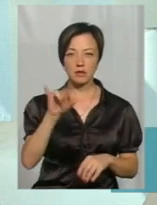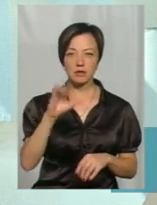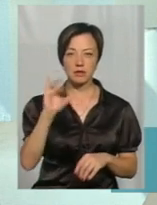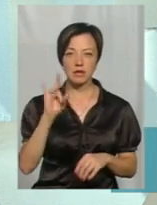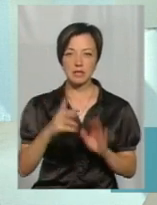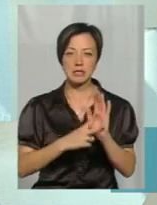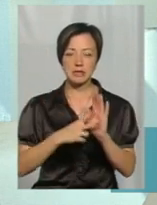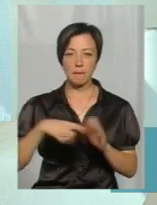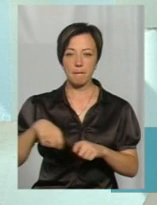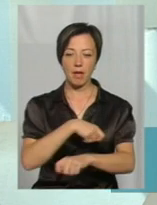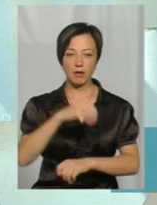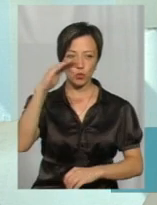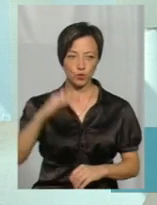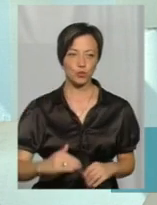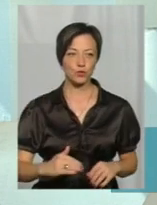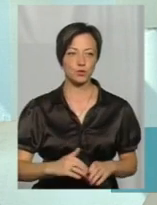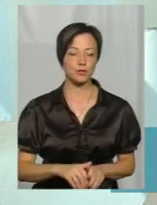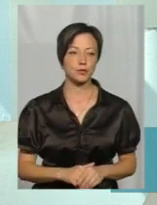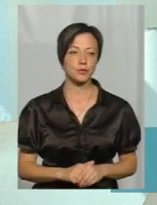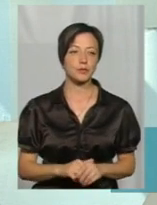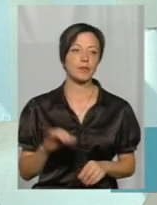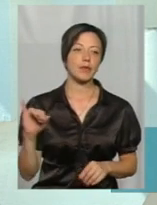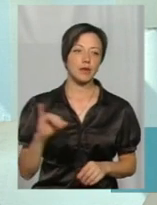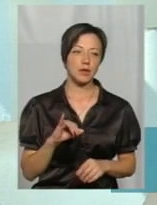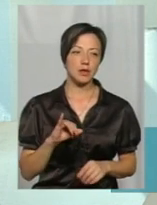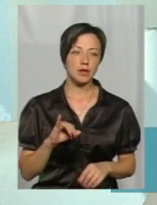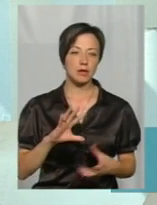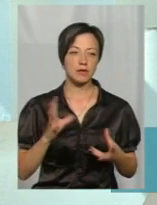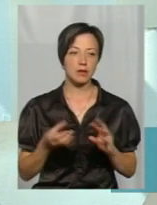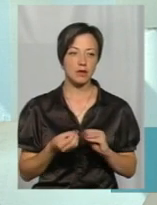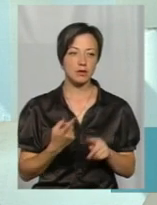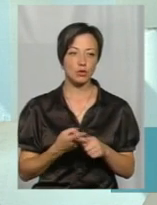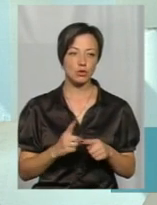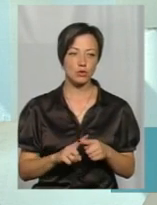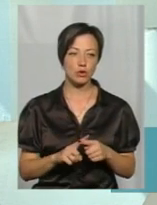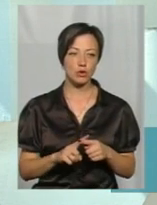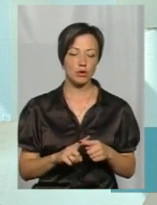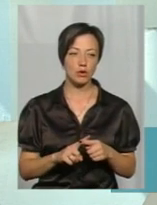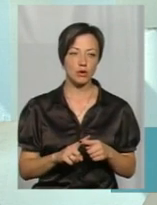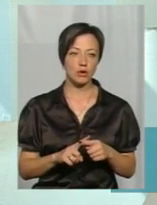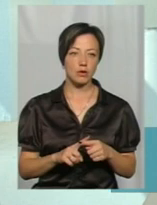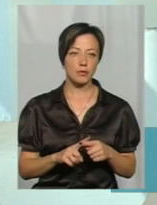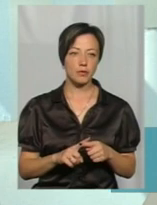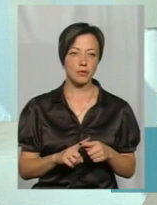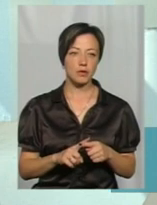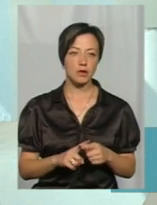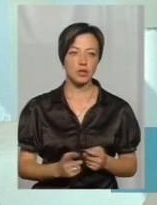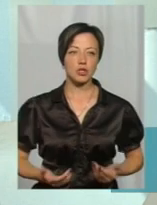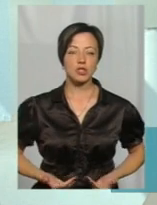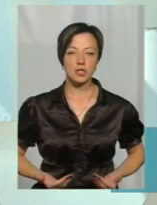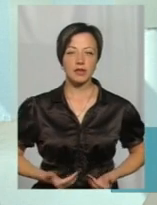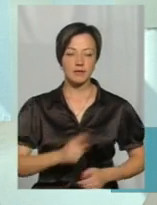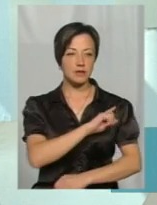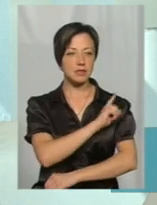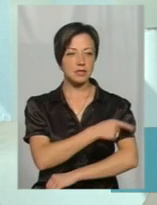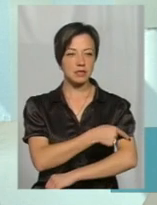впав рівень води. І внаслідок цього, ніби як життєві такі сили